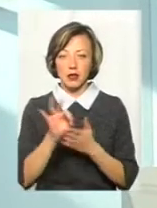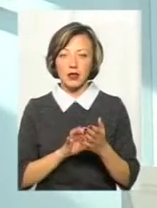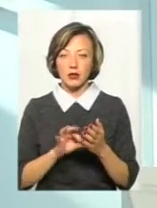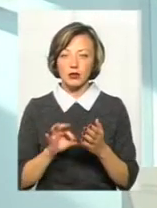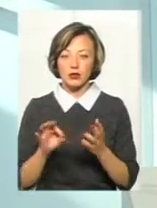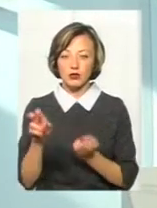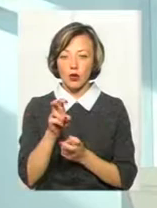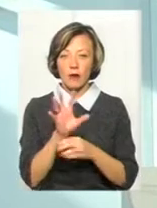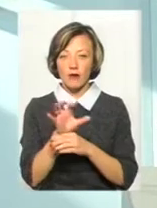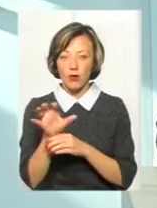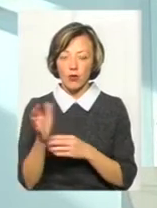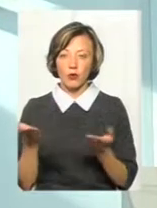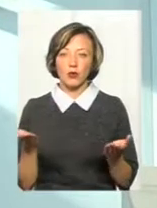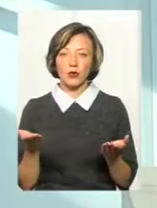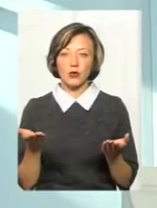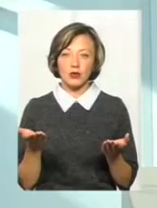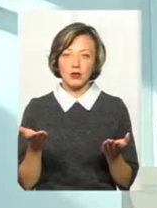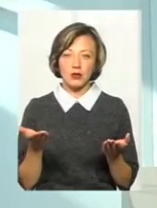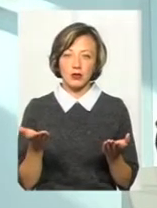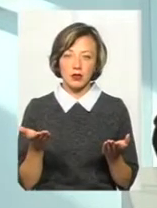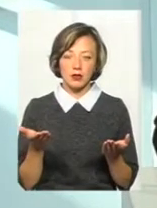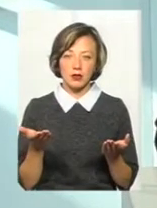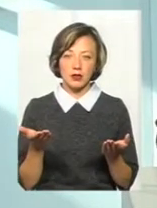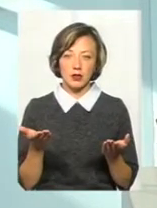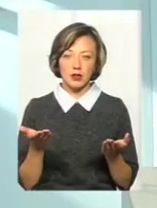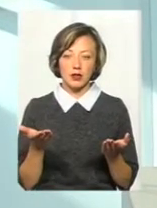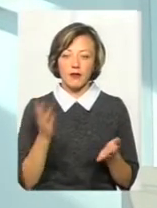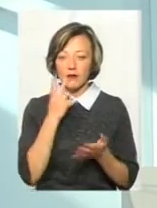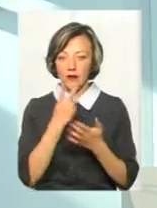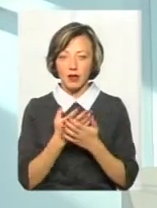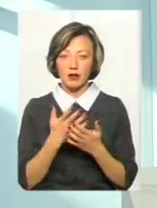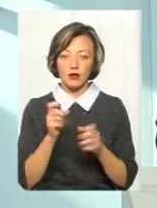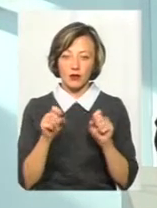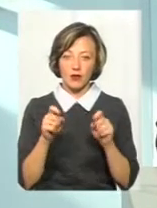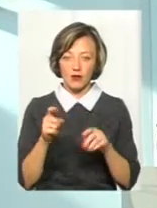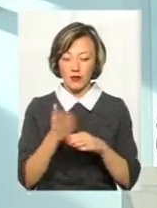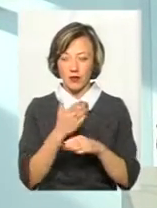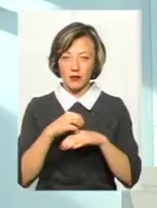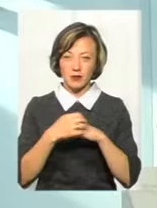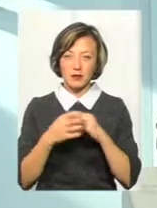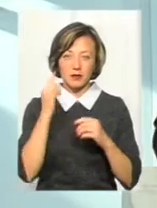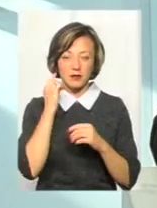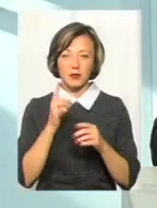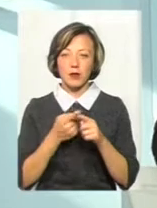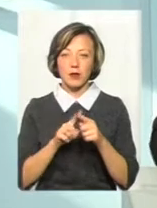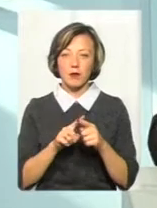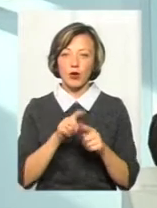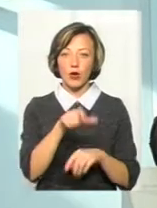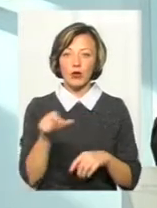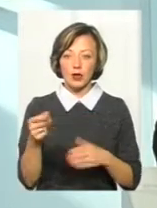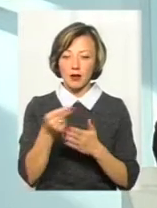фото, там де фотокартки, на яких видно ювелірні вироби, або самі потерпілі їх